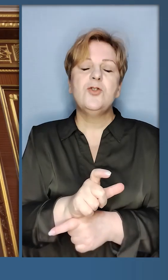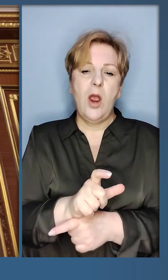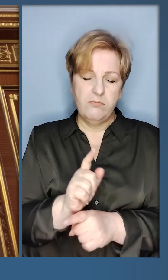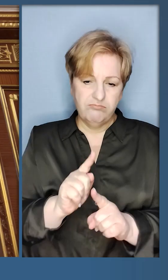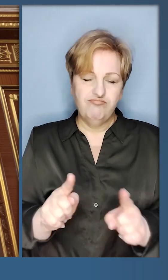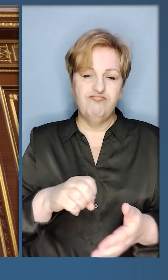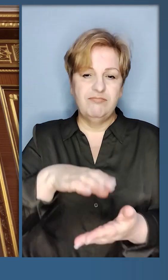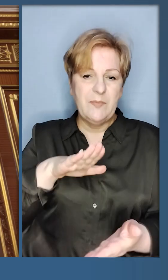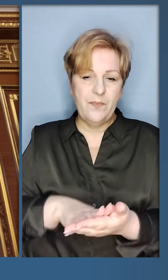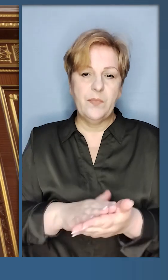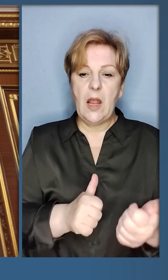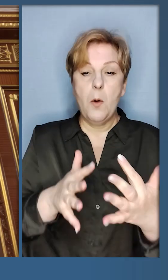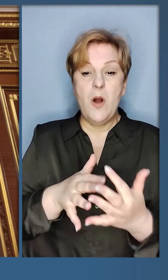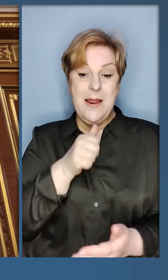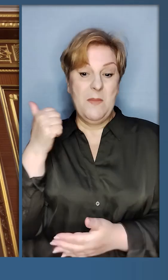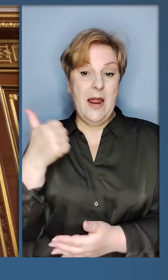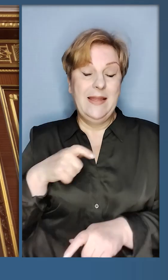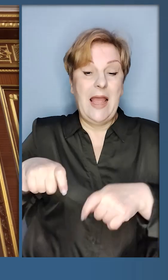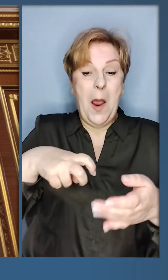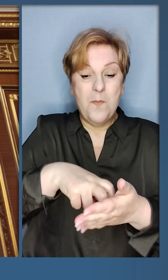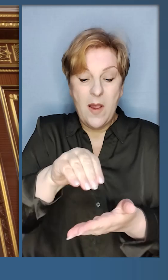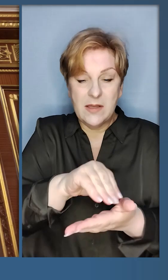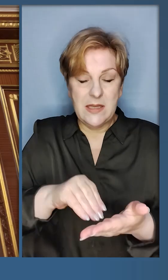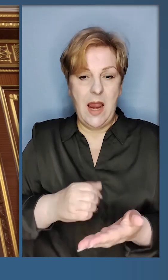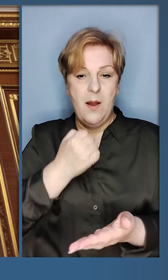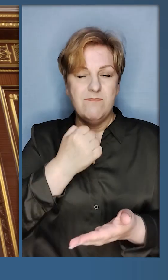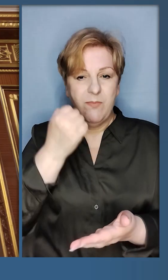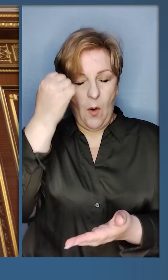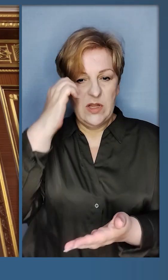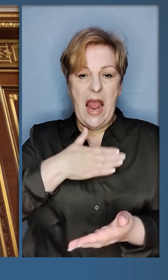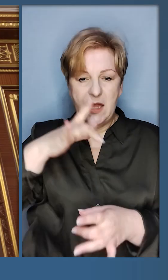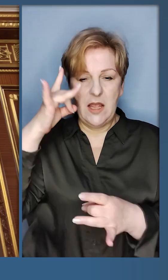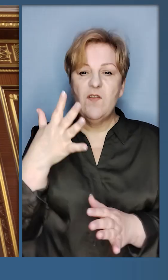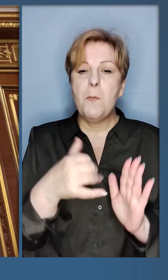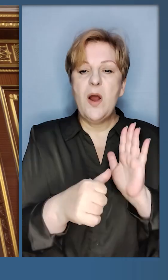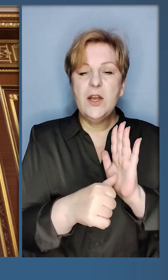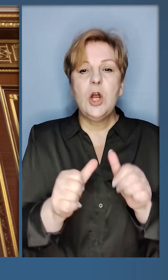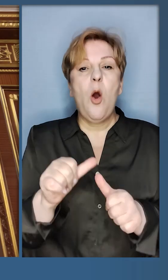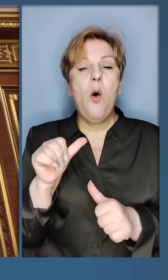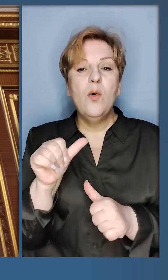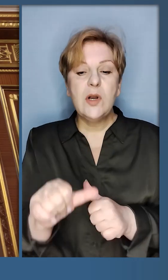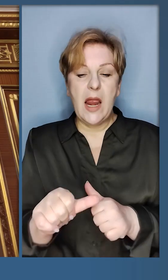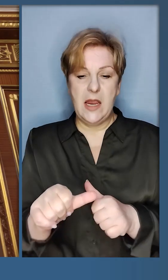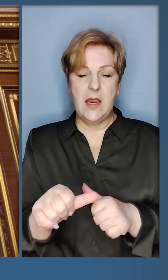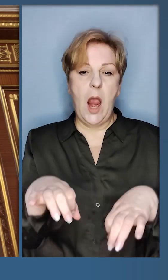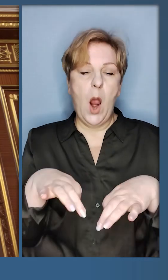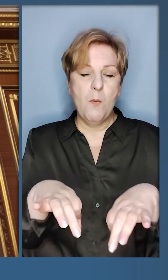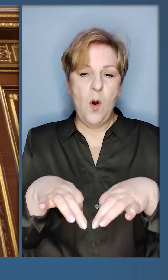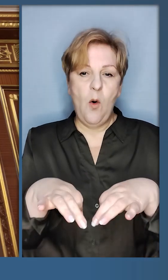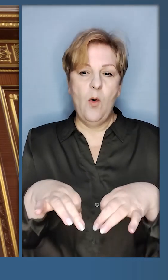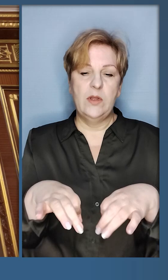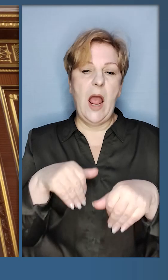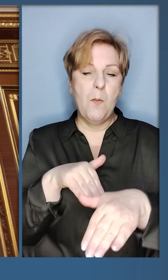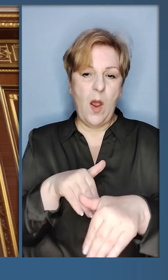відзначилися на передовій. Минулого тижня я передав такого письмову подяку нашій славетній 56-й окремій